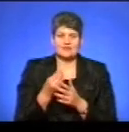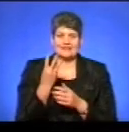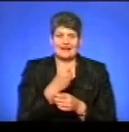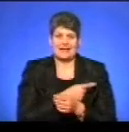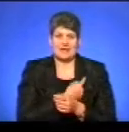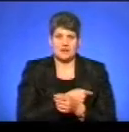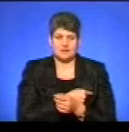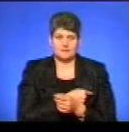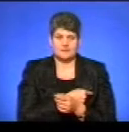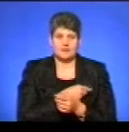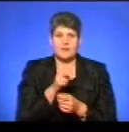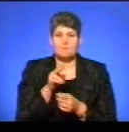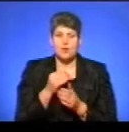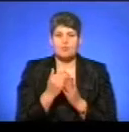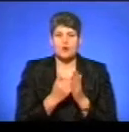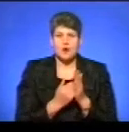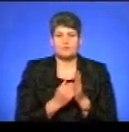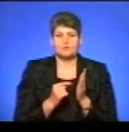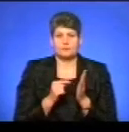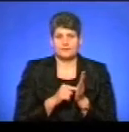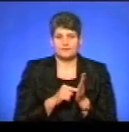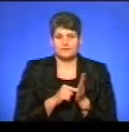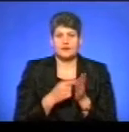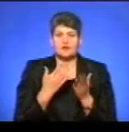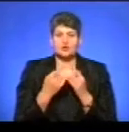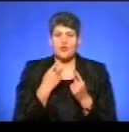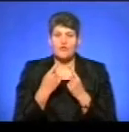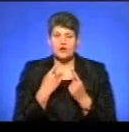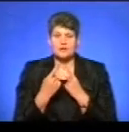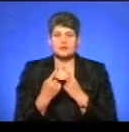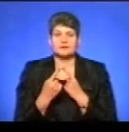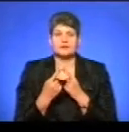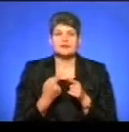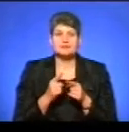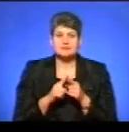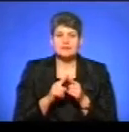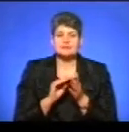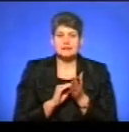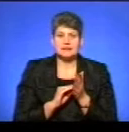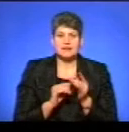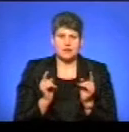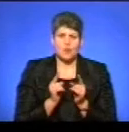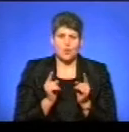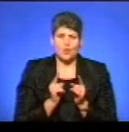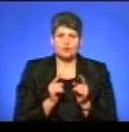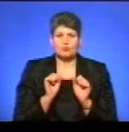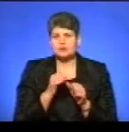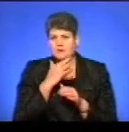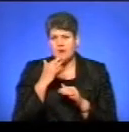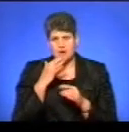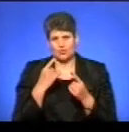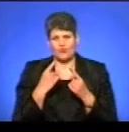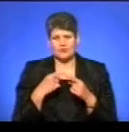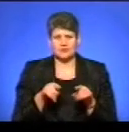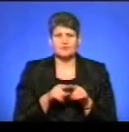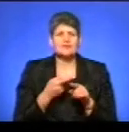По програмному цільовому методу. А якщо говорити, це складання так коротко, але можна і багато говорити, бо